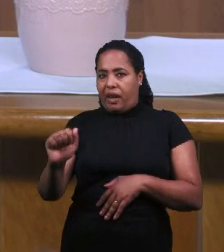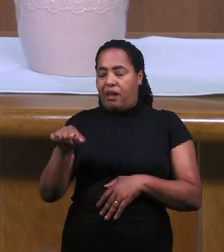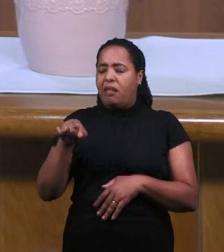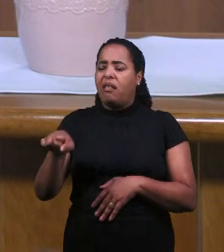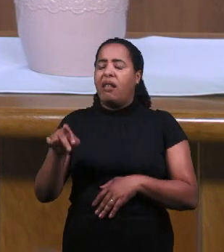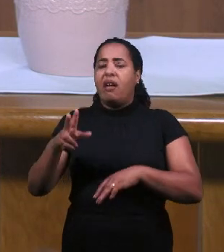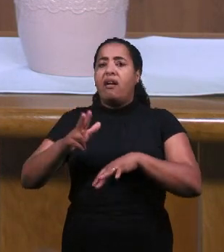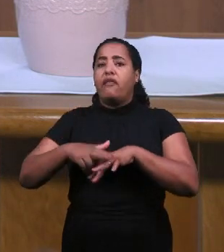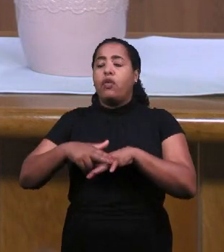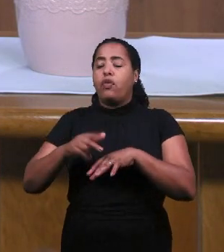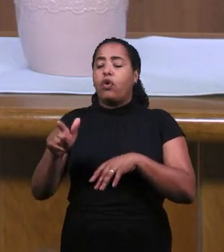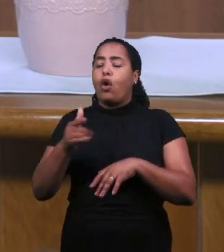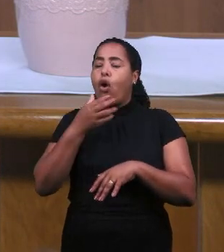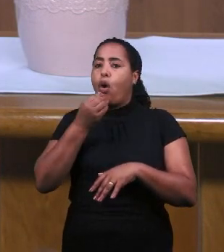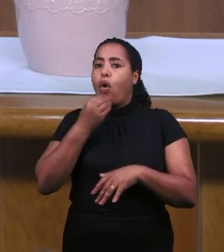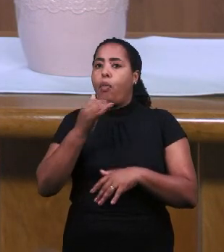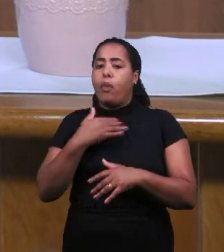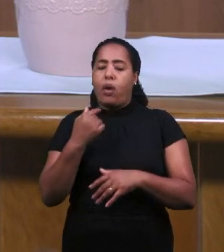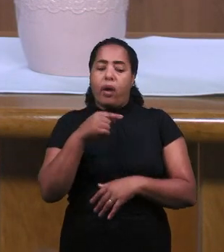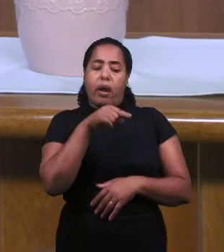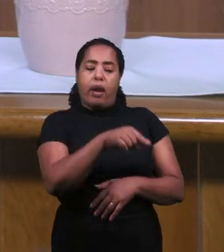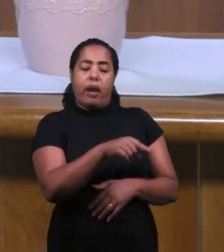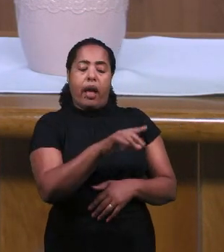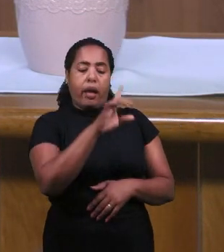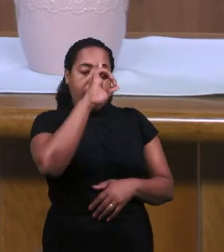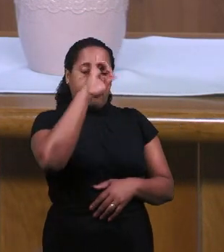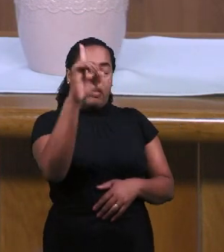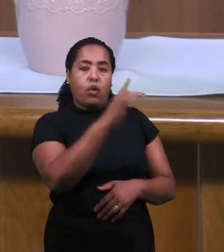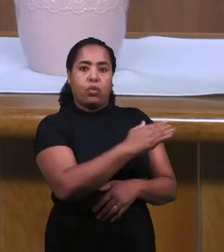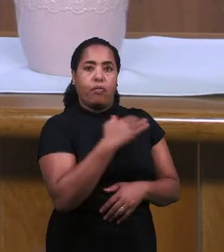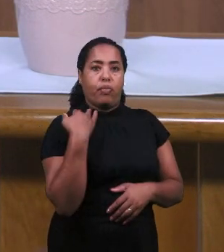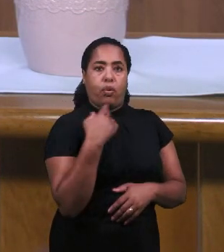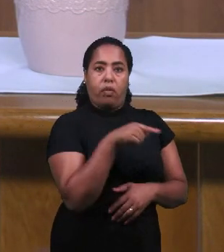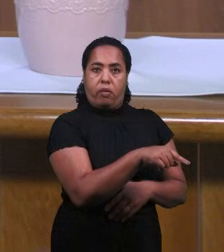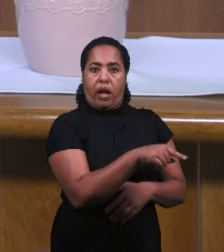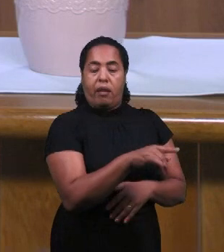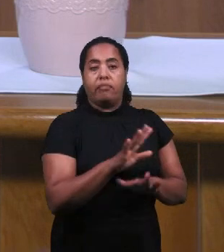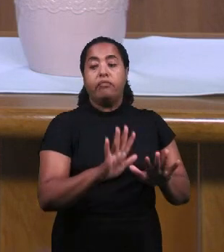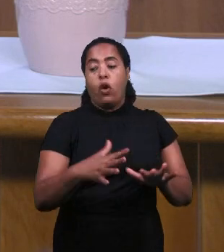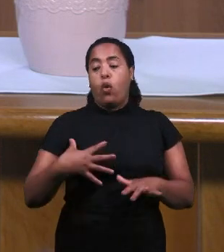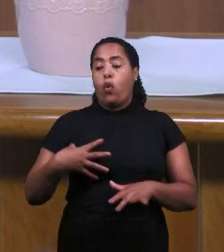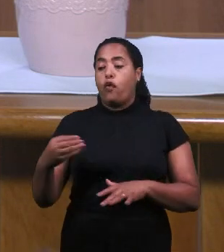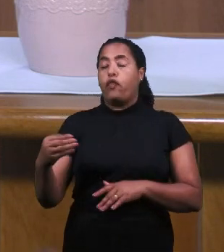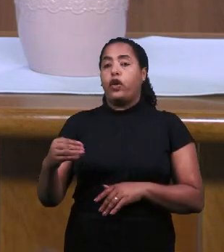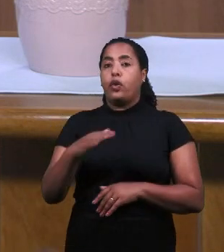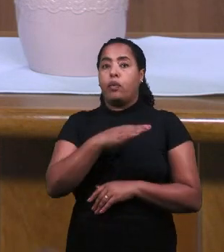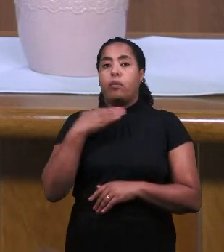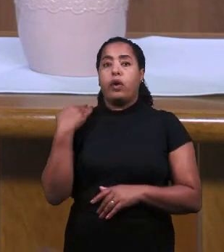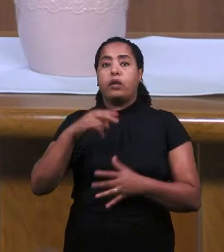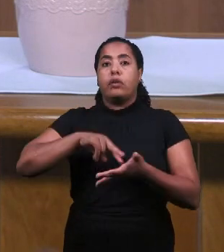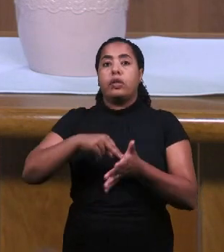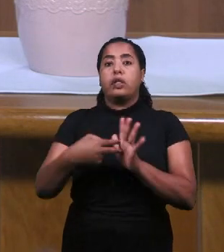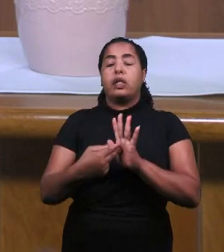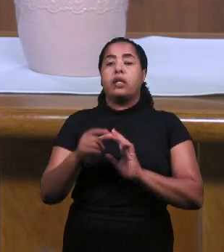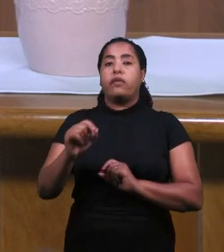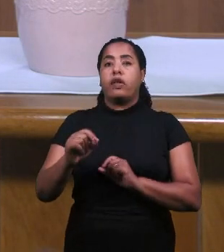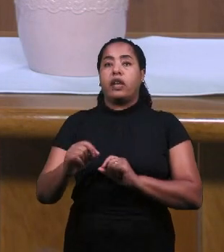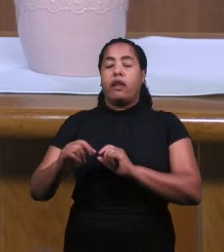Она тоже прообраз Она была вдовой Потому что у Израиля Тоже умер